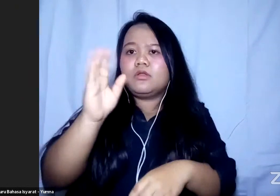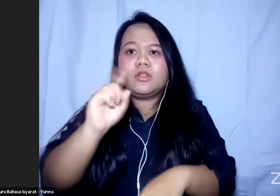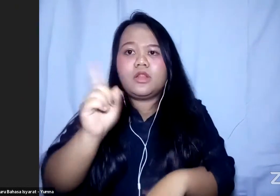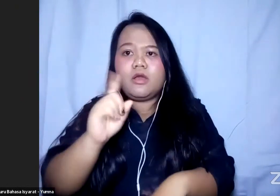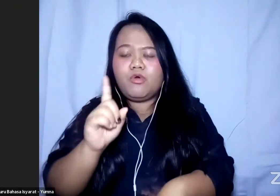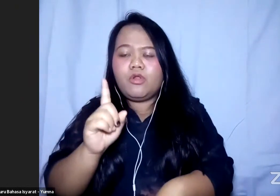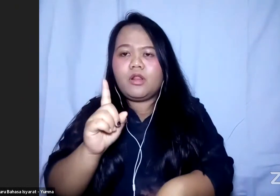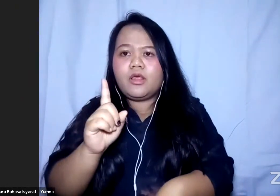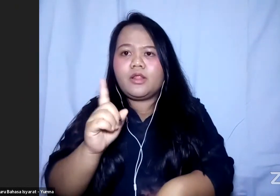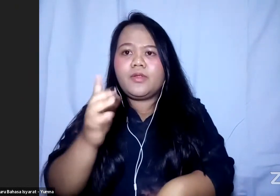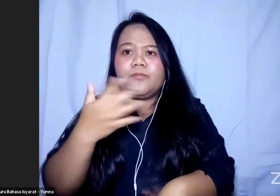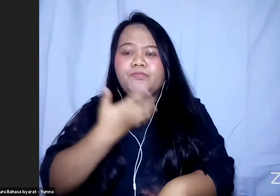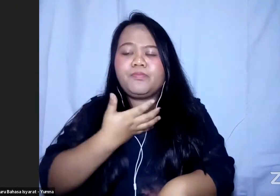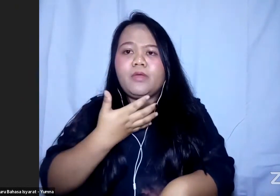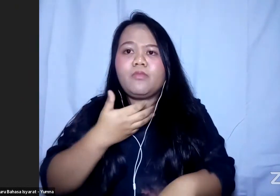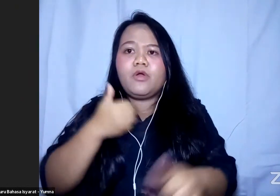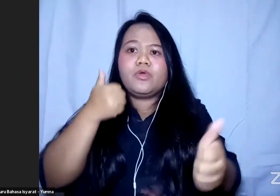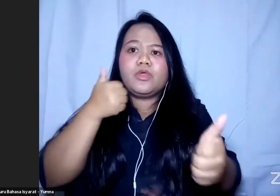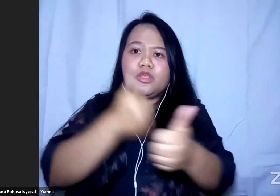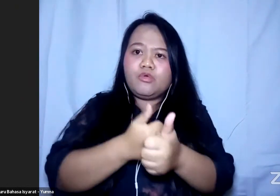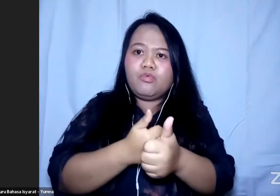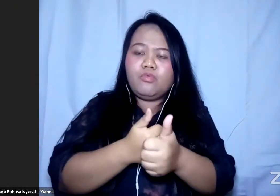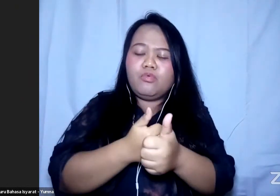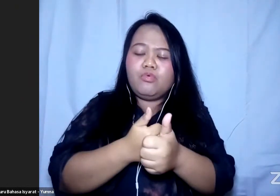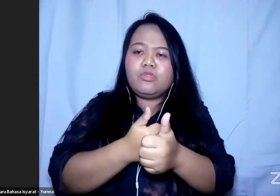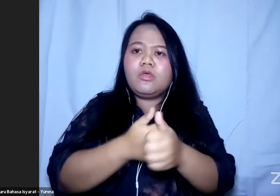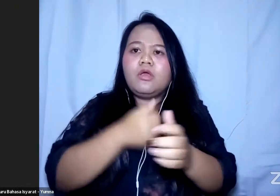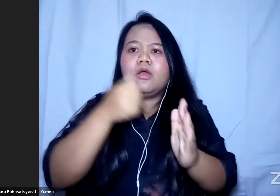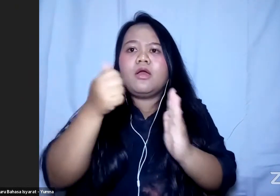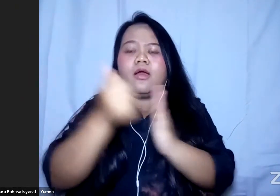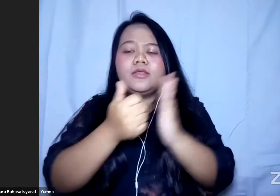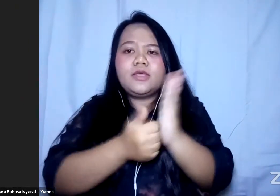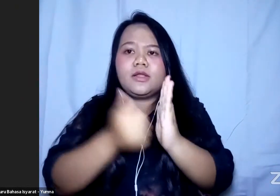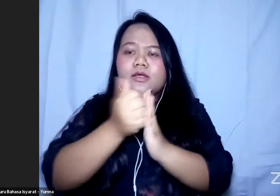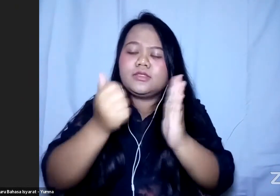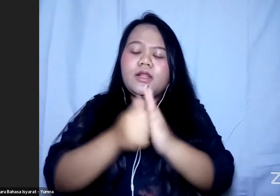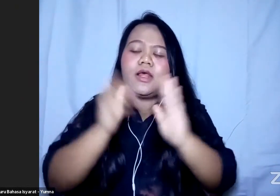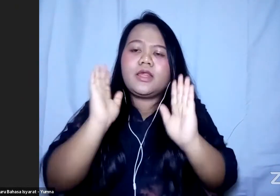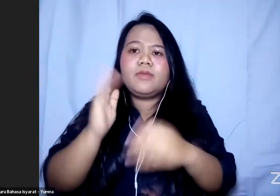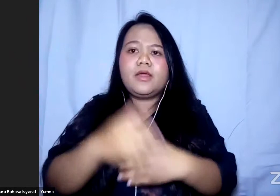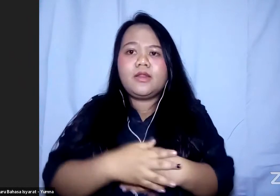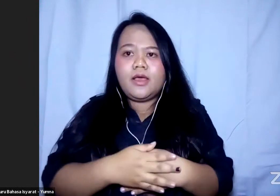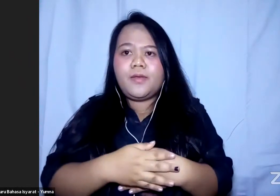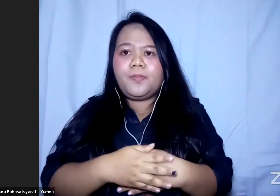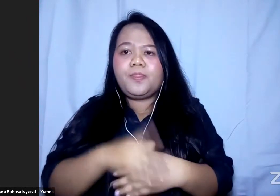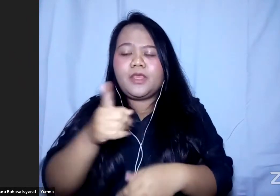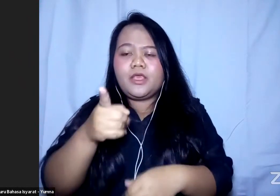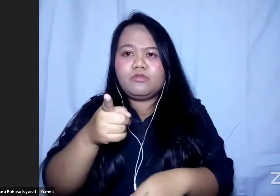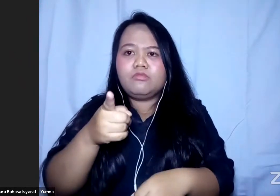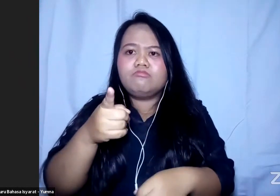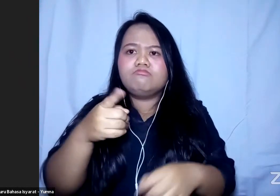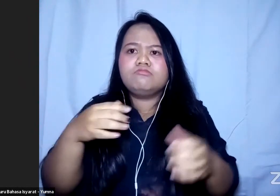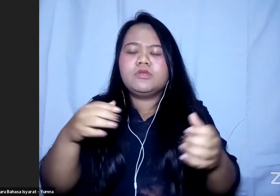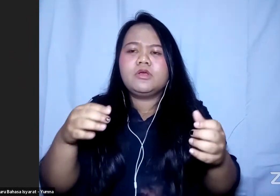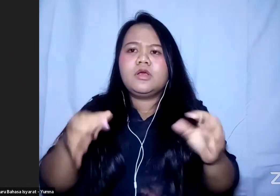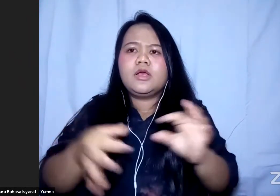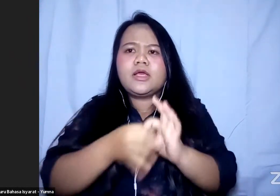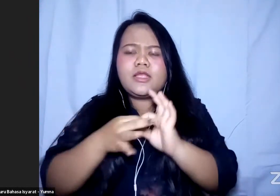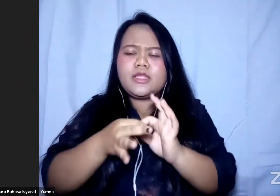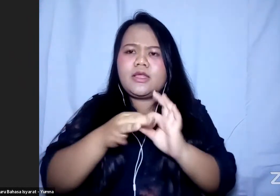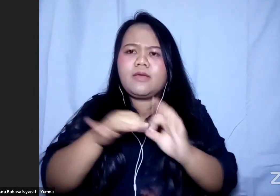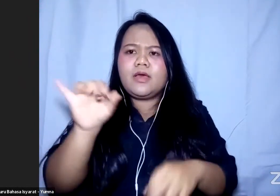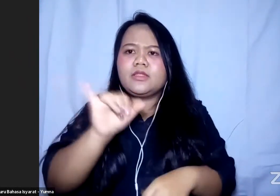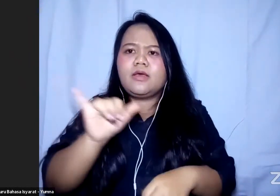berpartisipasi dalam kegiatan ibadah Memang untuk ini kita perlu bekerjasama dengan berbagai pihak